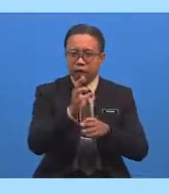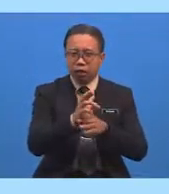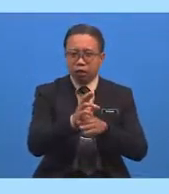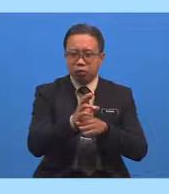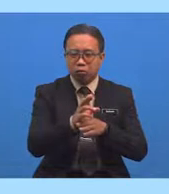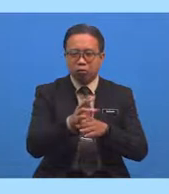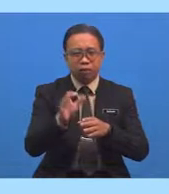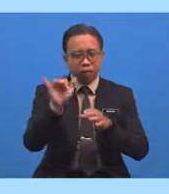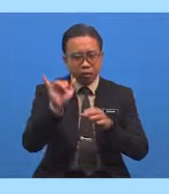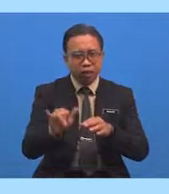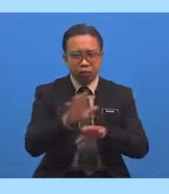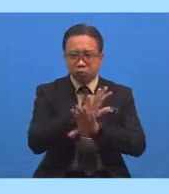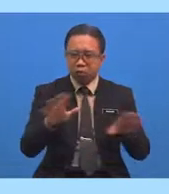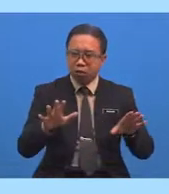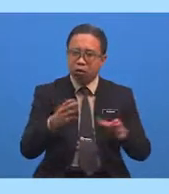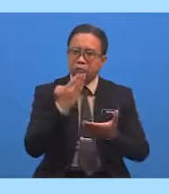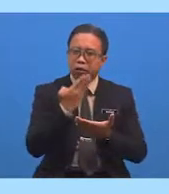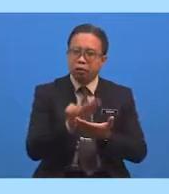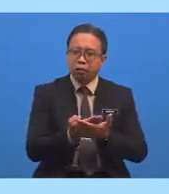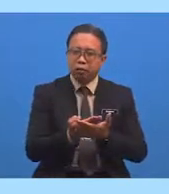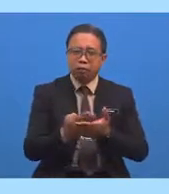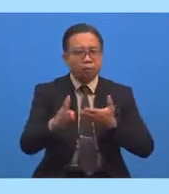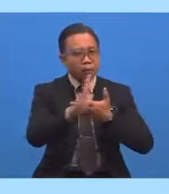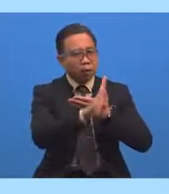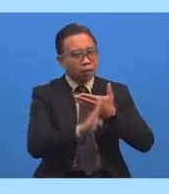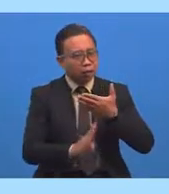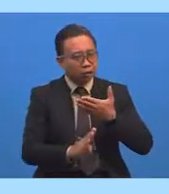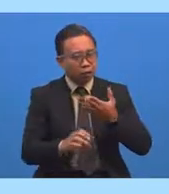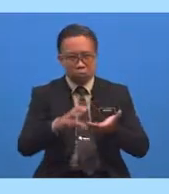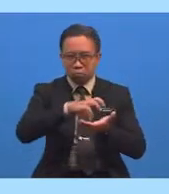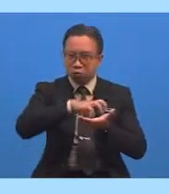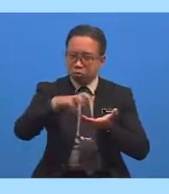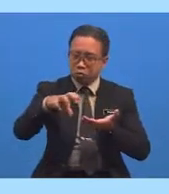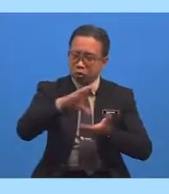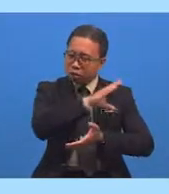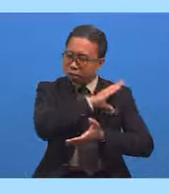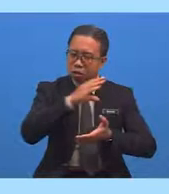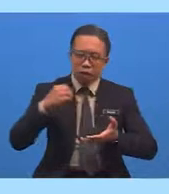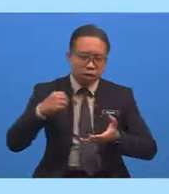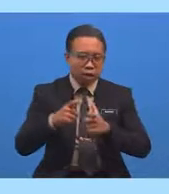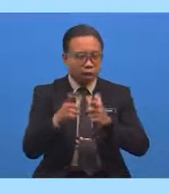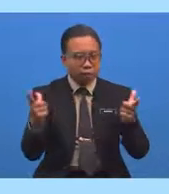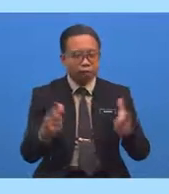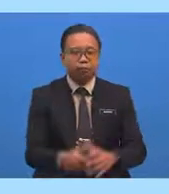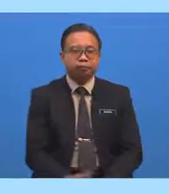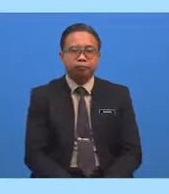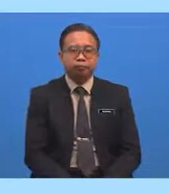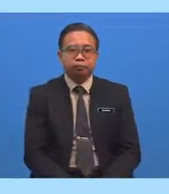tidak elok Iaitu yang membahayakan Merosakkan Dan sebagainya